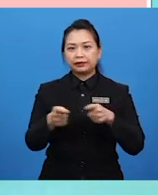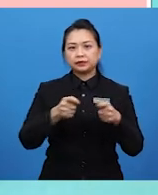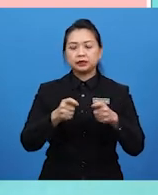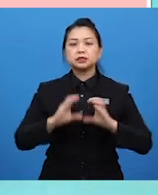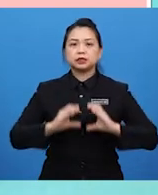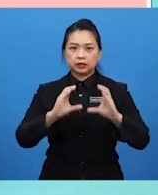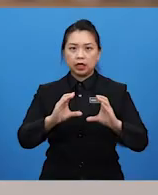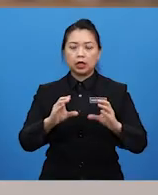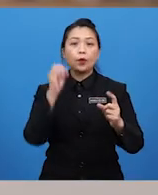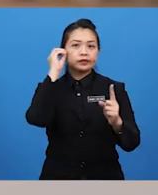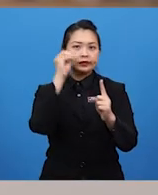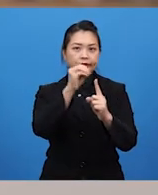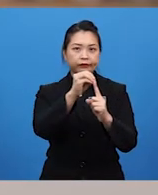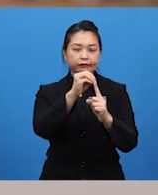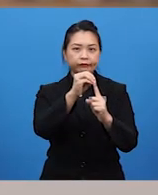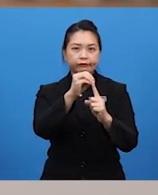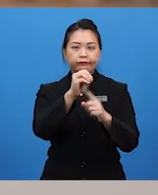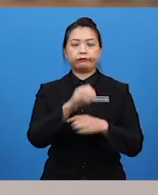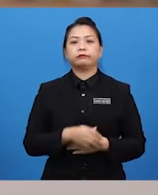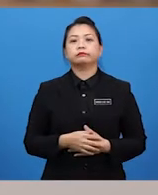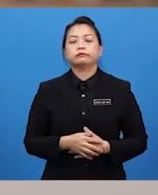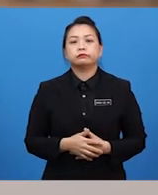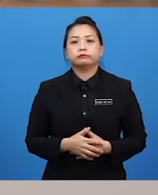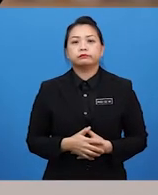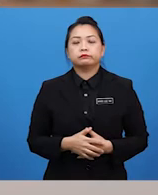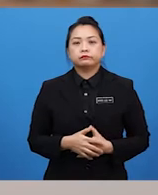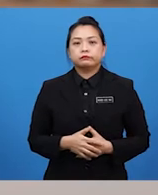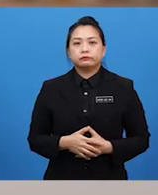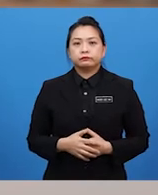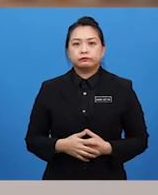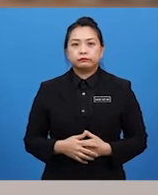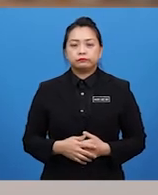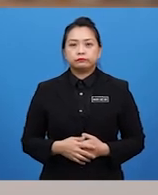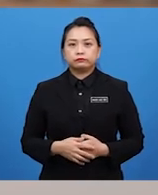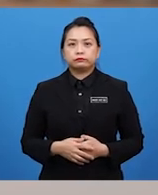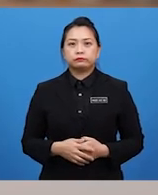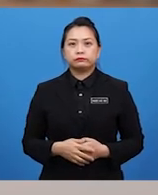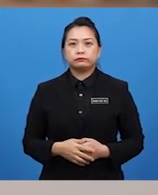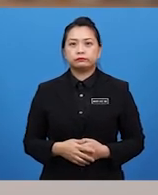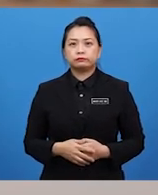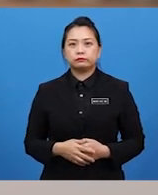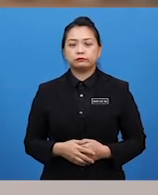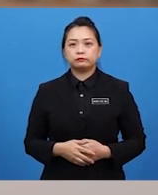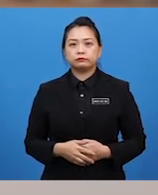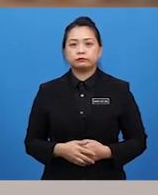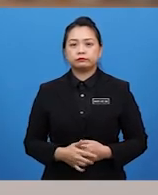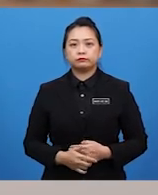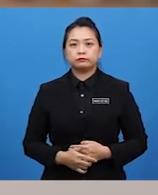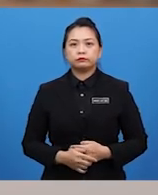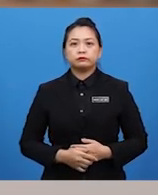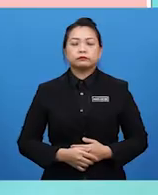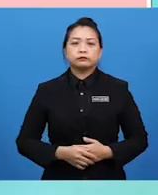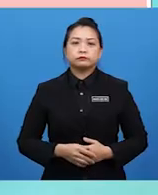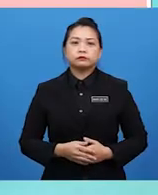secara objektif. Seperti saya hari ini, orang kata saya kacak tapi ada orang kata saya tak kacak. Betul, Cikgu Ia sangat subjektif.